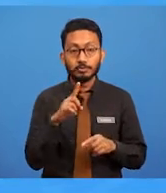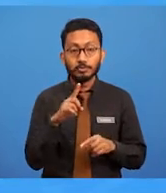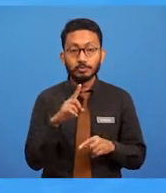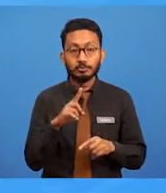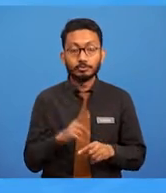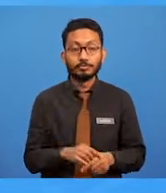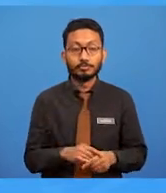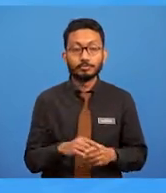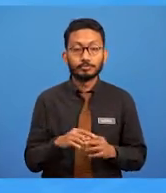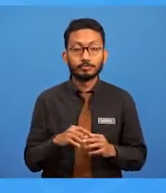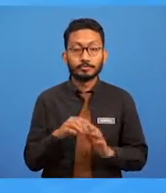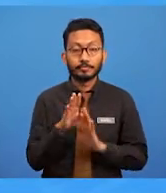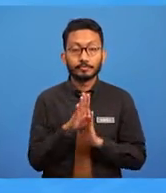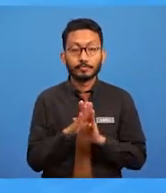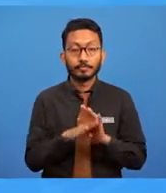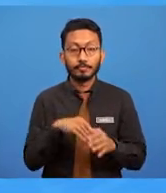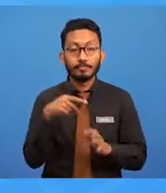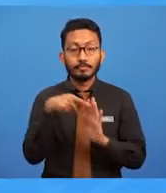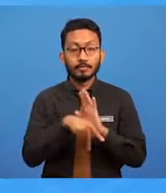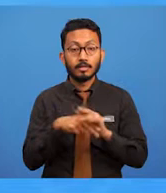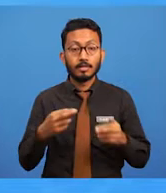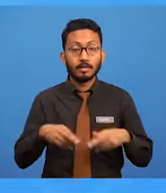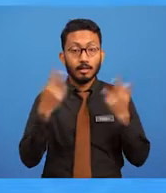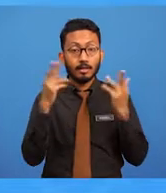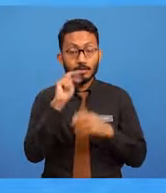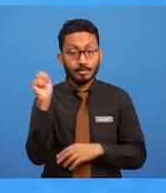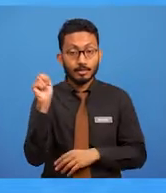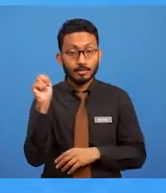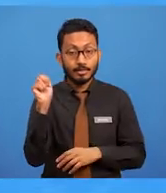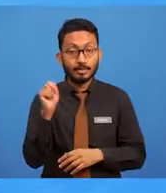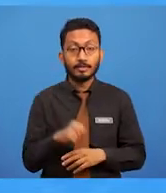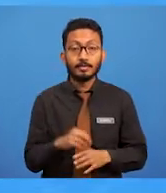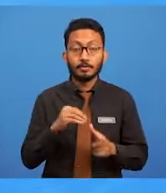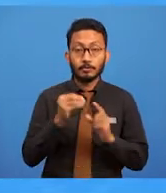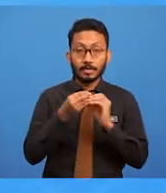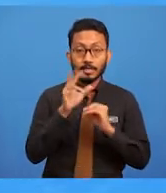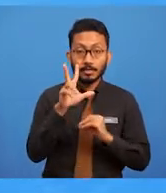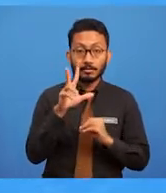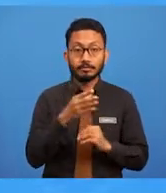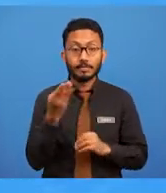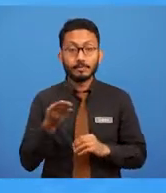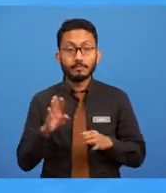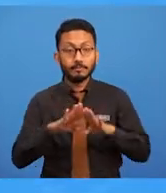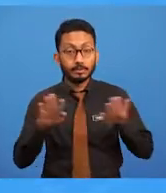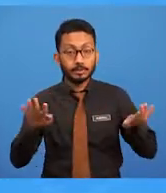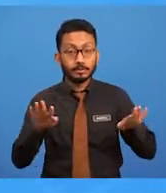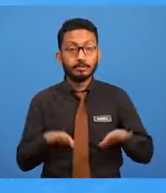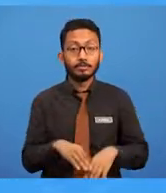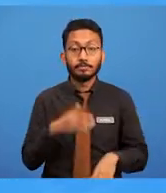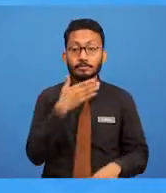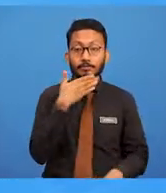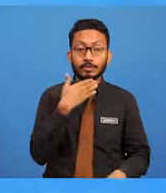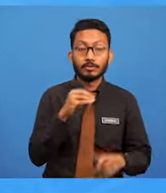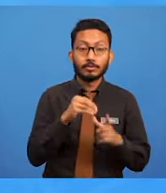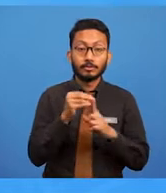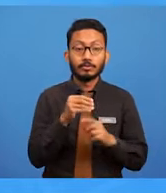yang berusurkan perayaan. yang ketiga berikan perbezaan antara